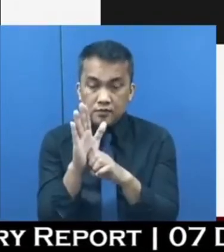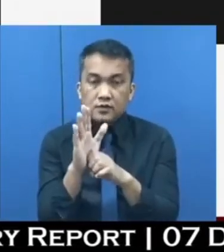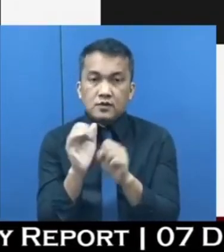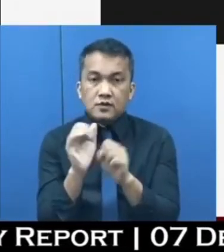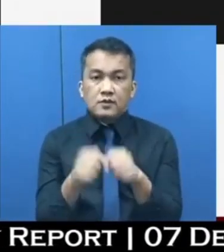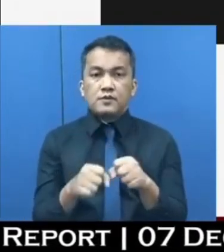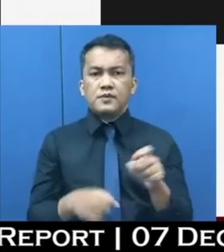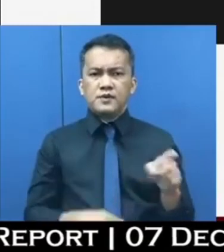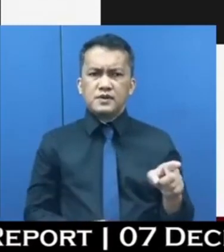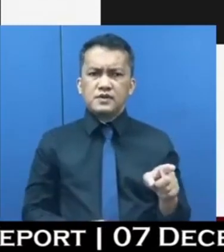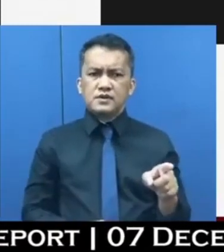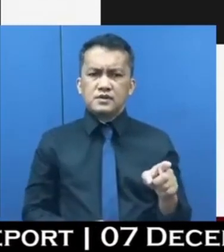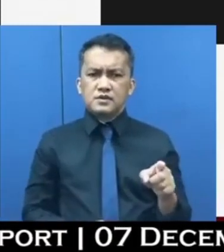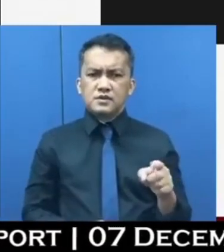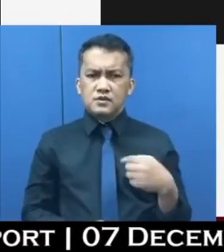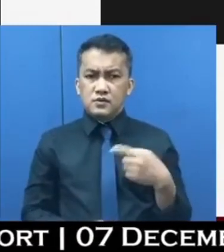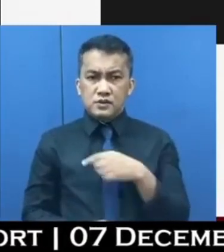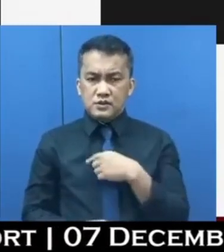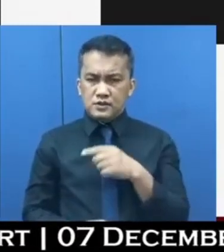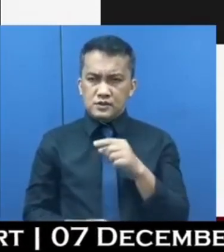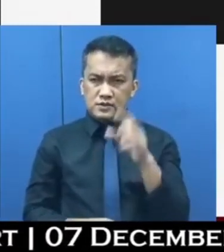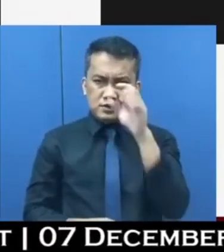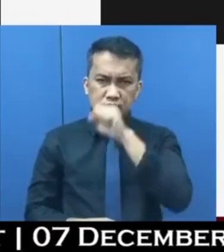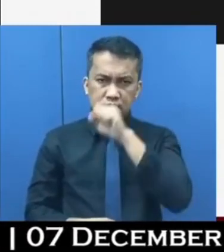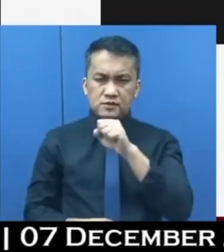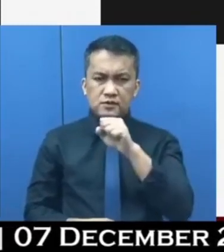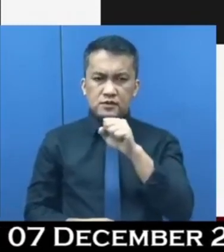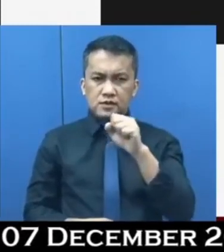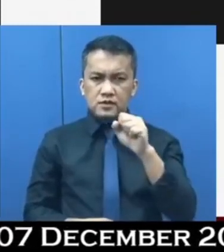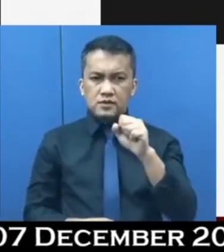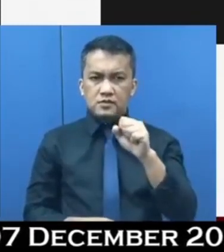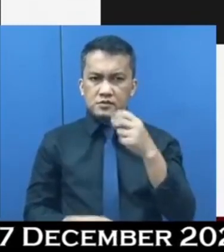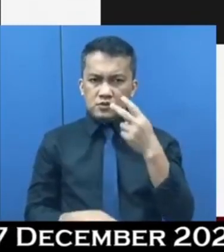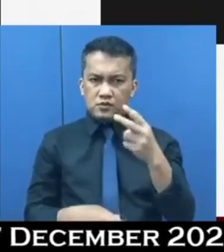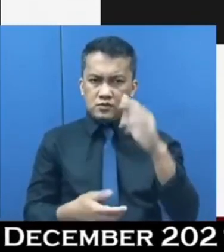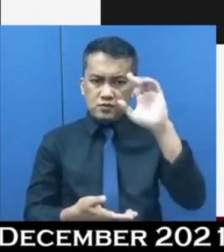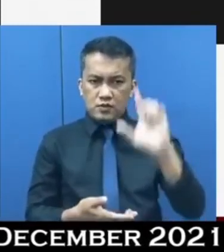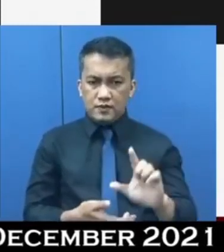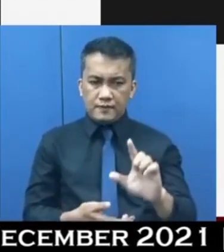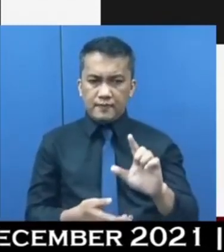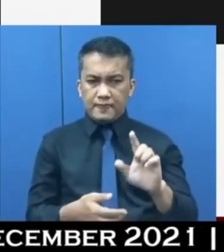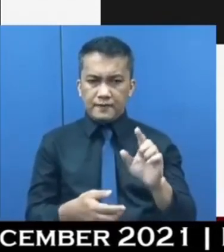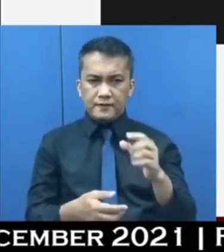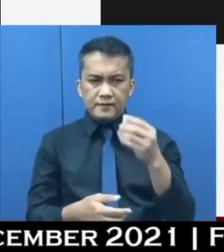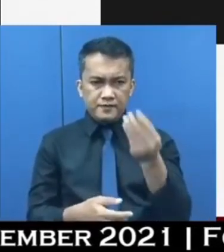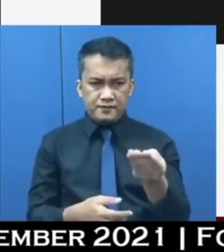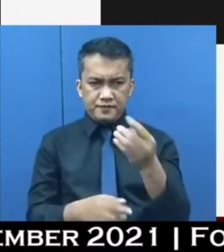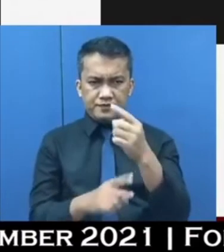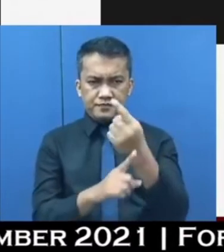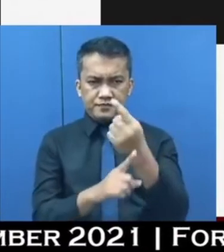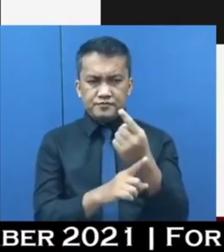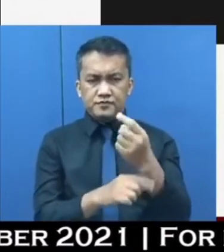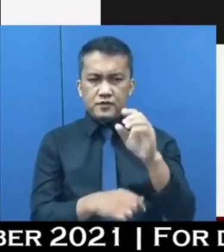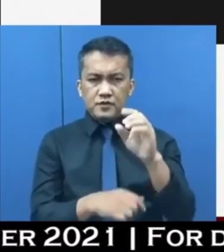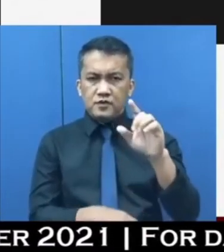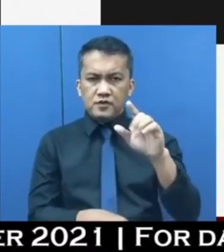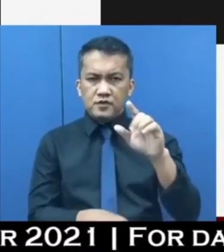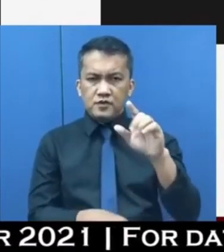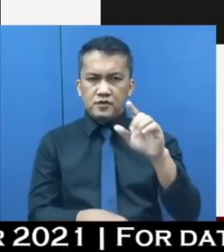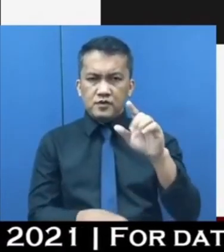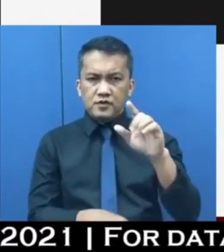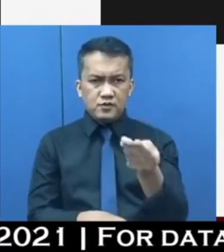talaga na while we have the point estimate na parang bumaba siya in fact those are just few hundreds this may not be